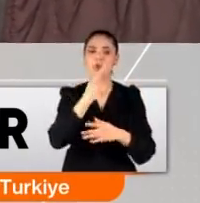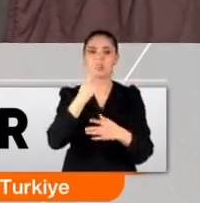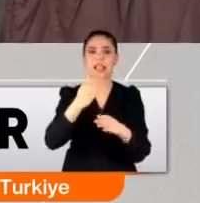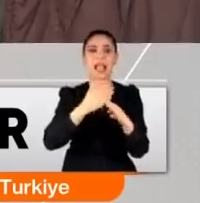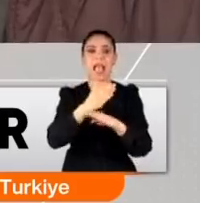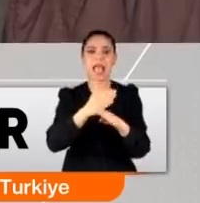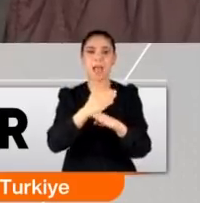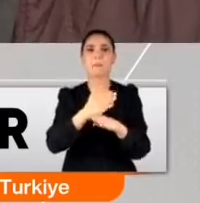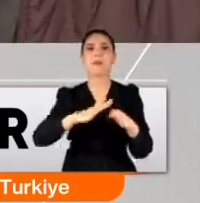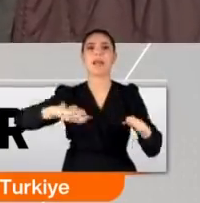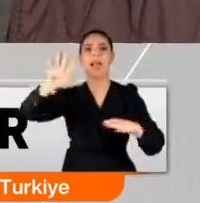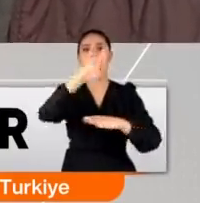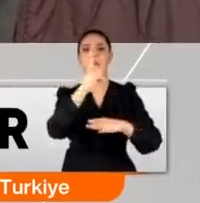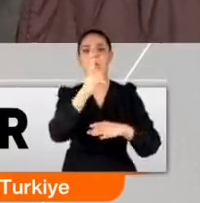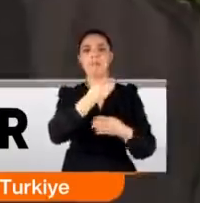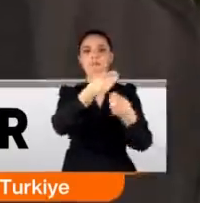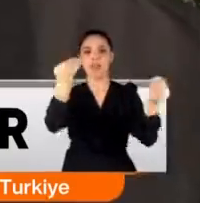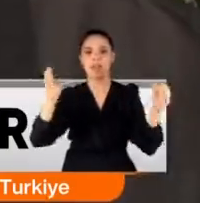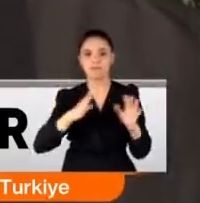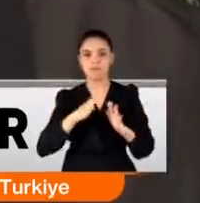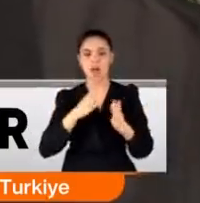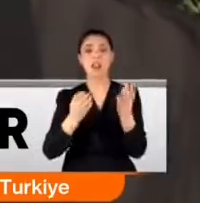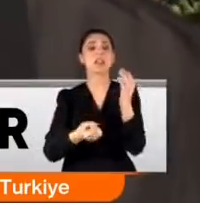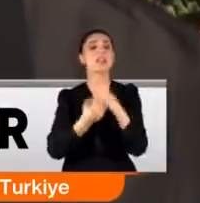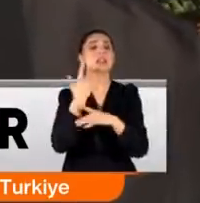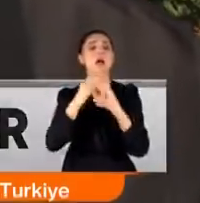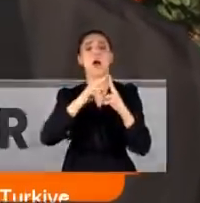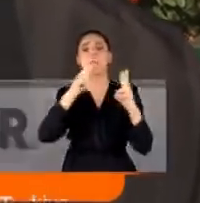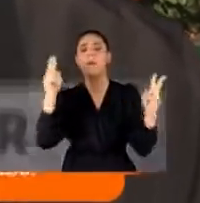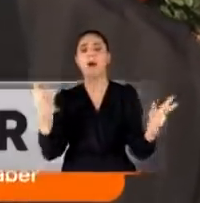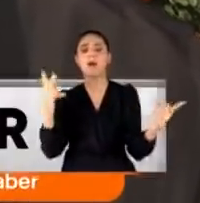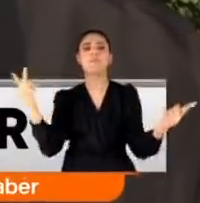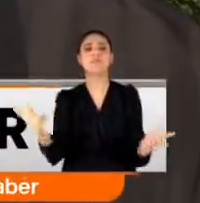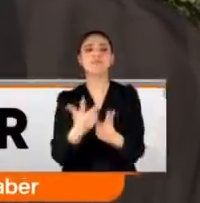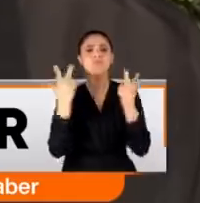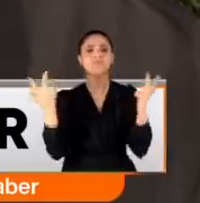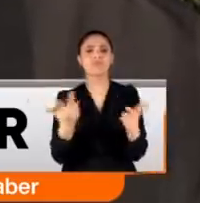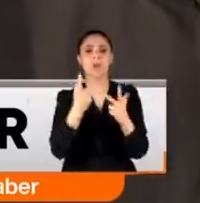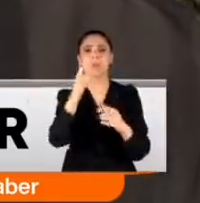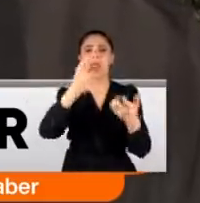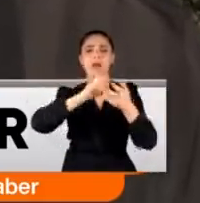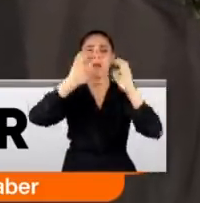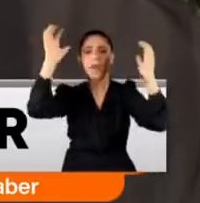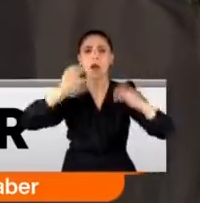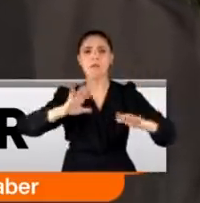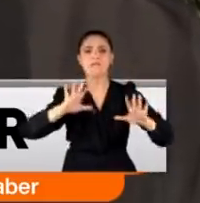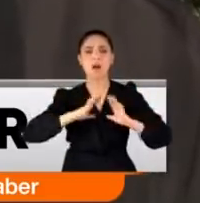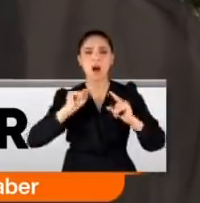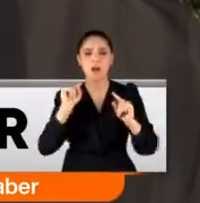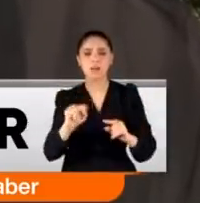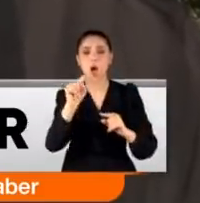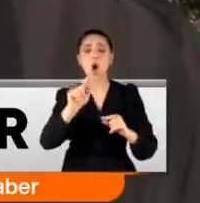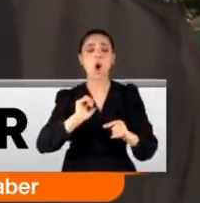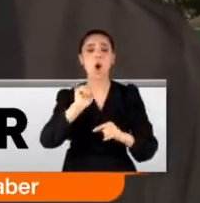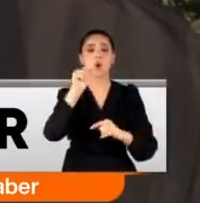ekmek herkese birer tane verilecek. Sabaha kadar çok şiddetli olmak süretiyle bir kar yağışı vardı. Ve